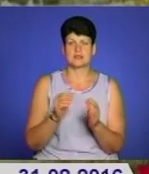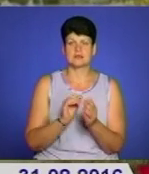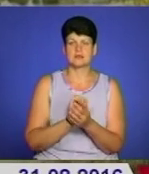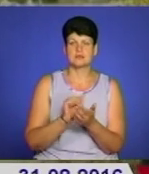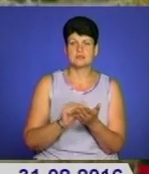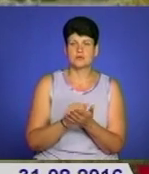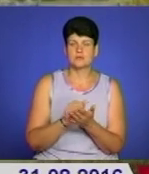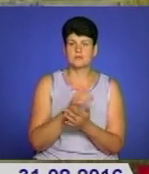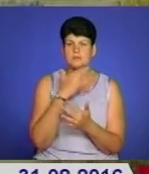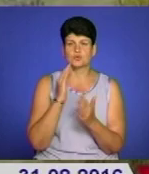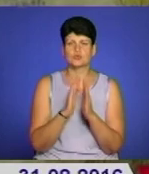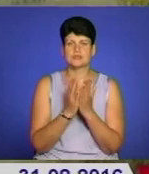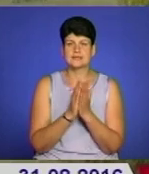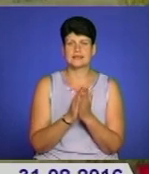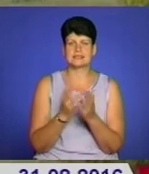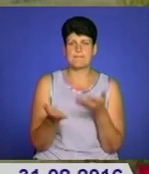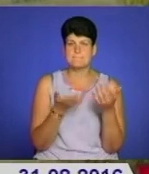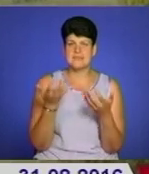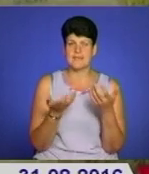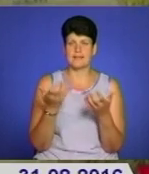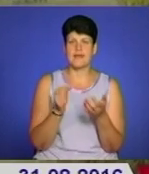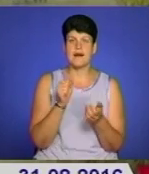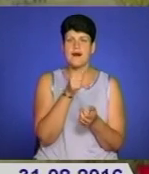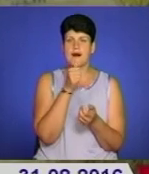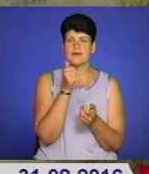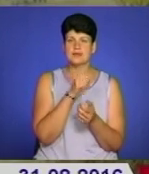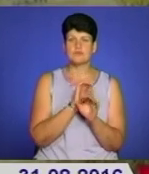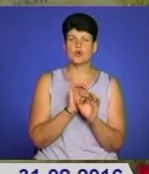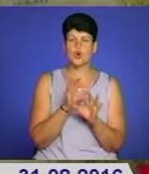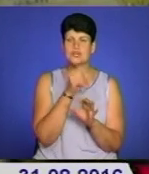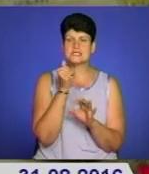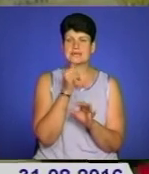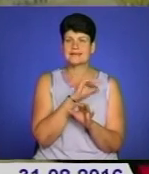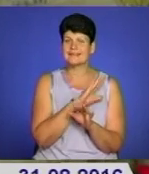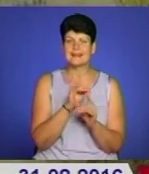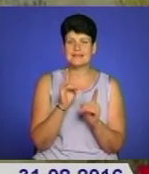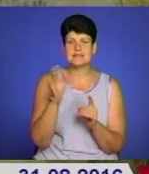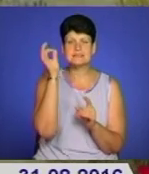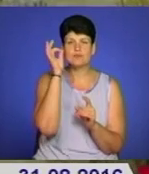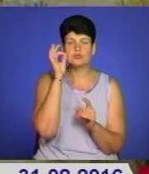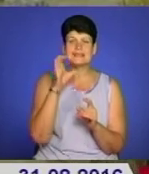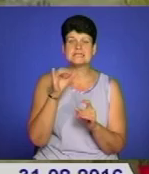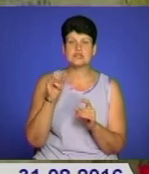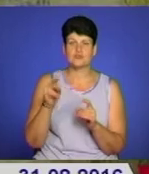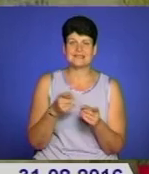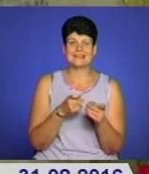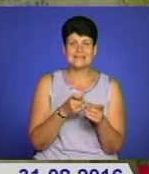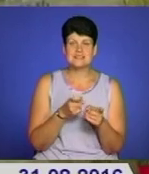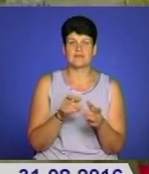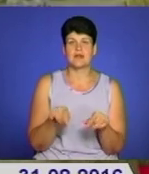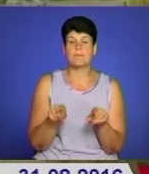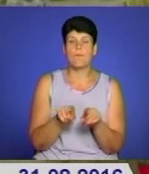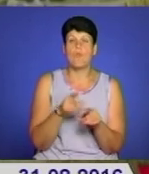і видань, які зараз підняли архіви і вперше розсекретили не лише спогади січового стрілецтва, але також вони і